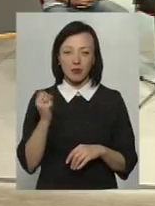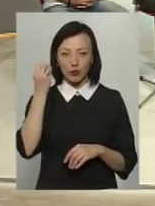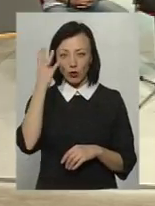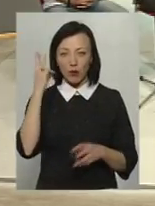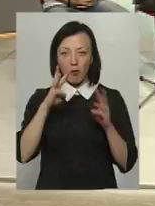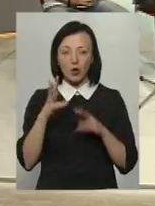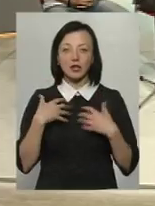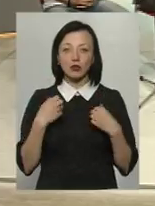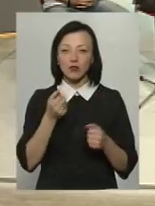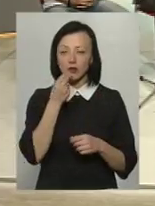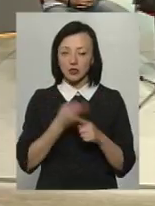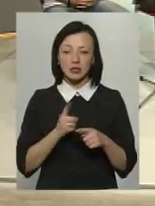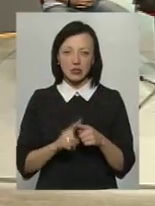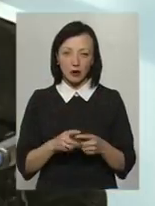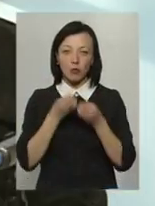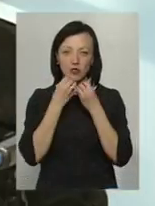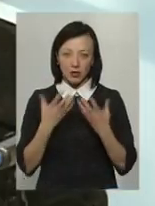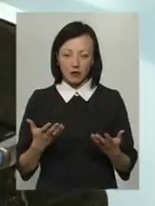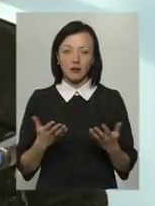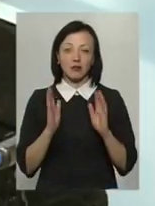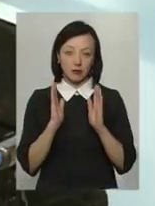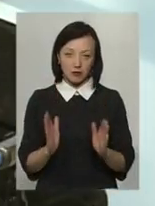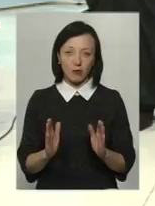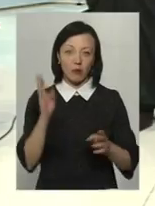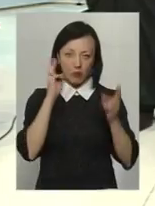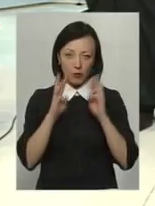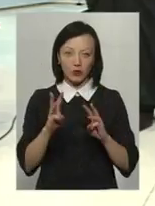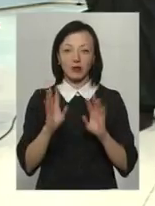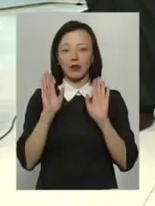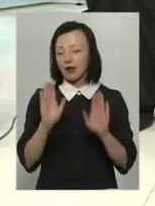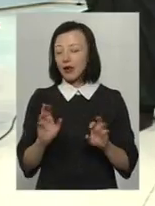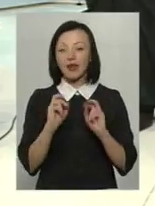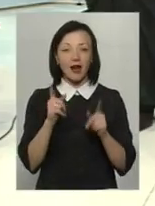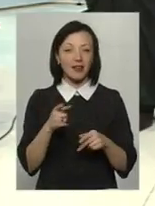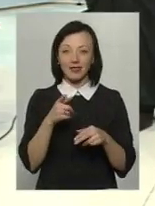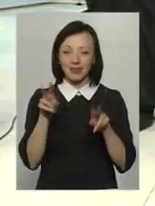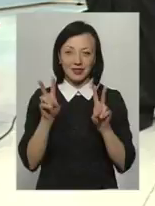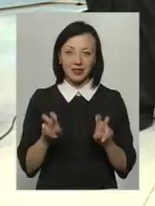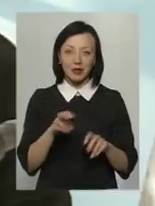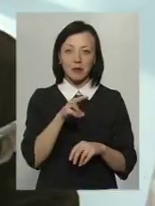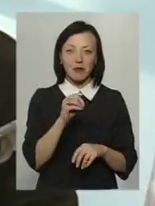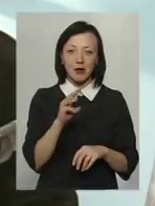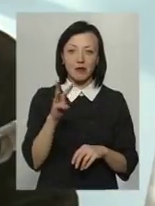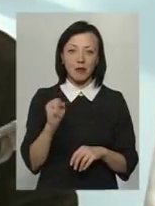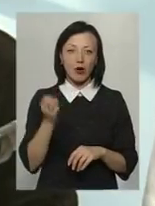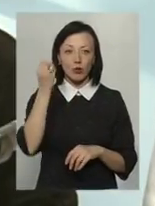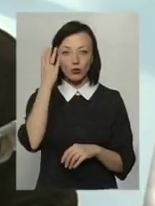Мода на здорове харчування, це безумовно позитивно, як би вона не називалася. Тобто це все-таки мода, ви це не знаєте. Ми в пермакультурі, ми